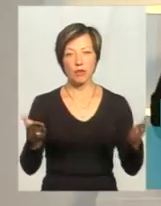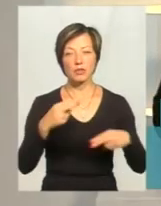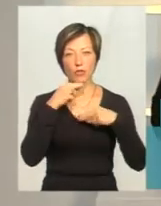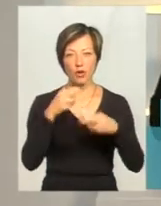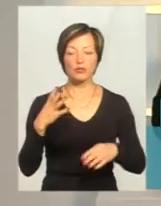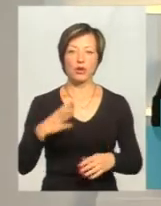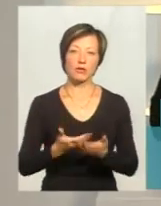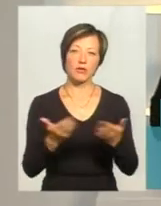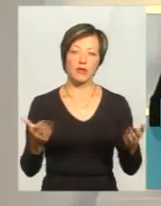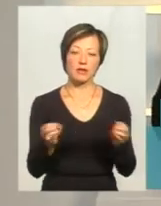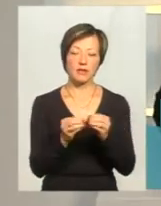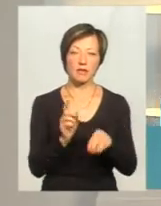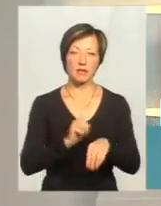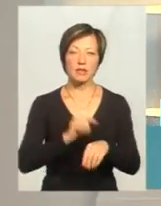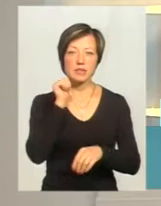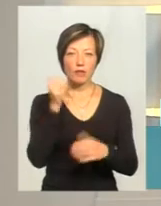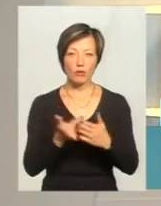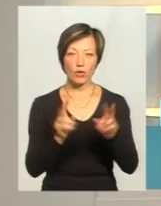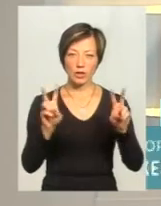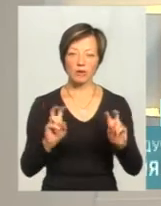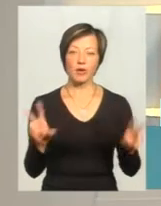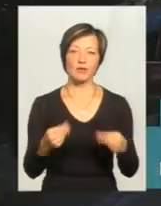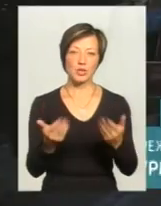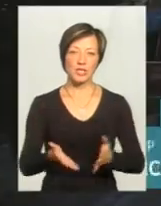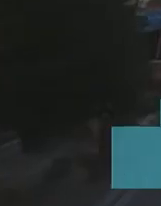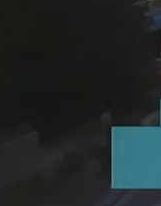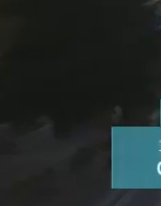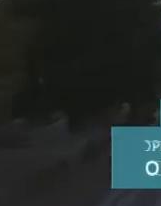увагу. Чекатиму вас оці же порі завтра з новою темою. Нехай щастить!